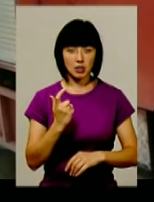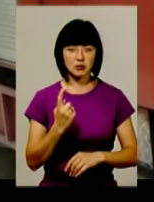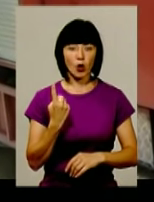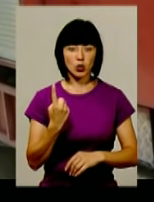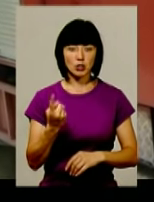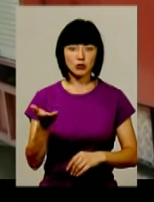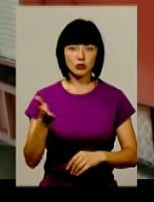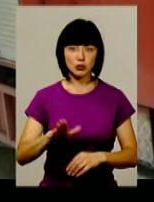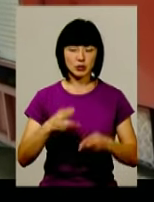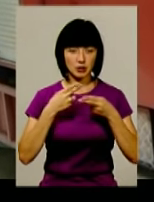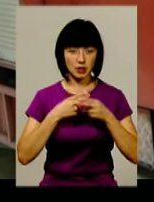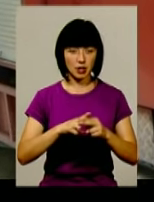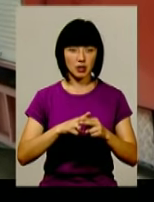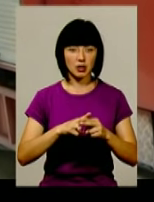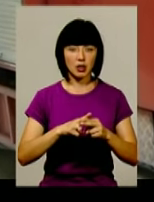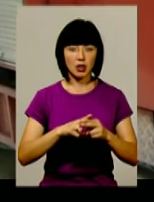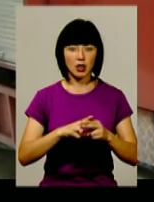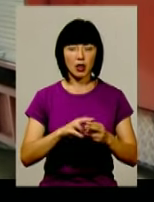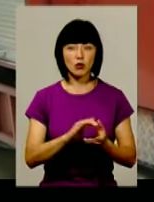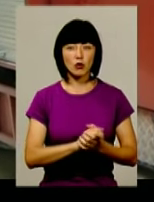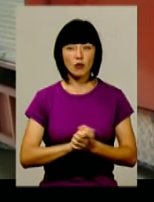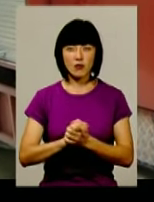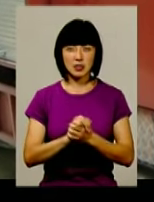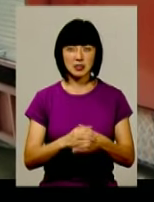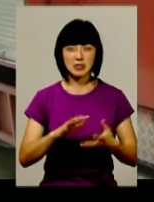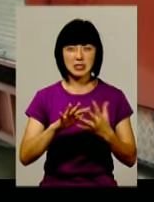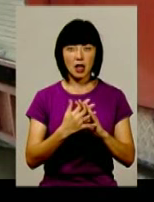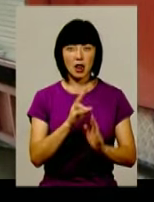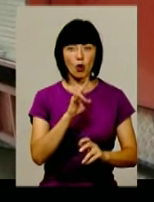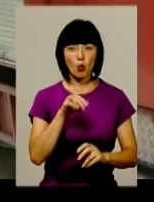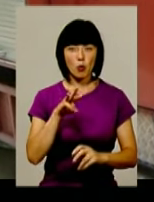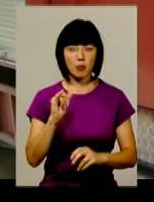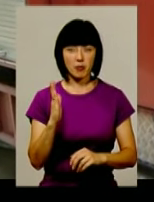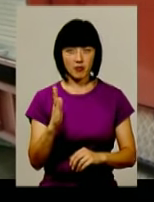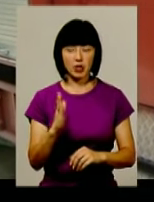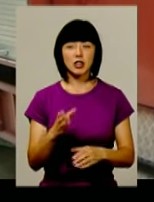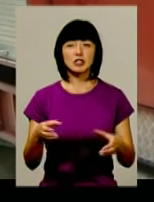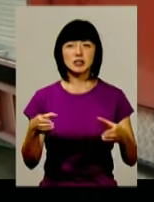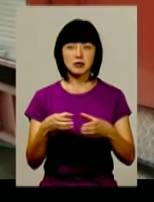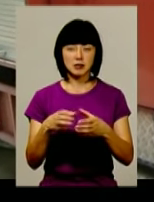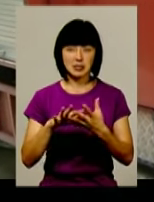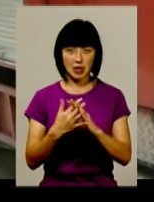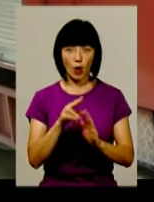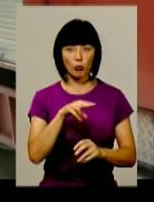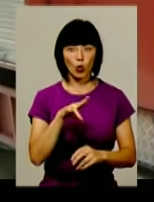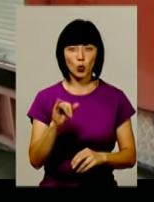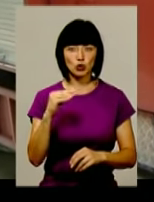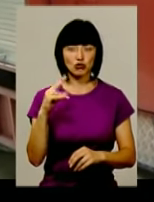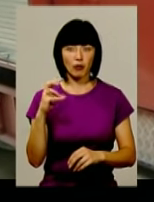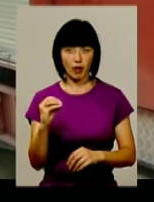одиниця техніки товариства села Кунів. Також було залучено місцево-пожежної команди села Плужне. Та було